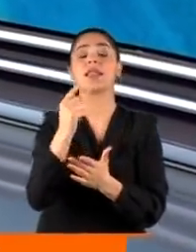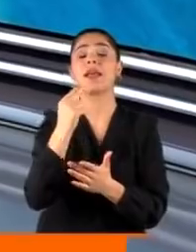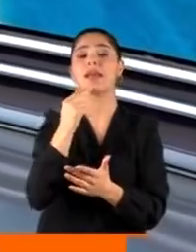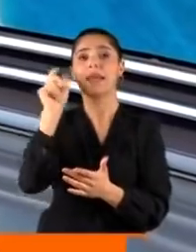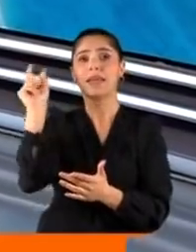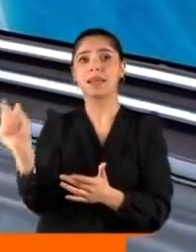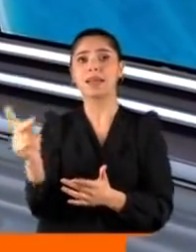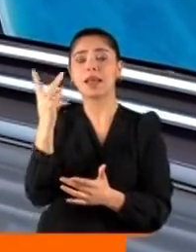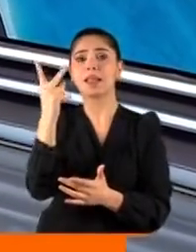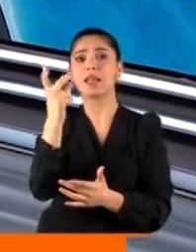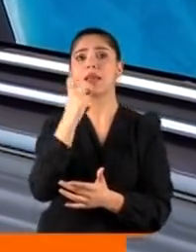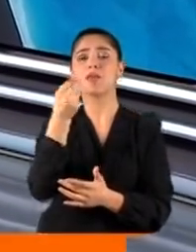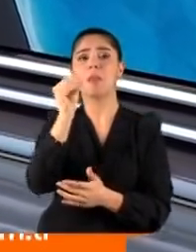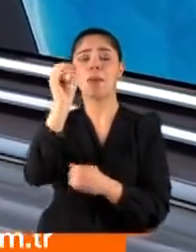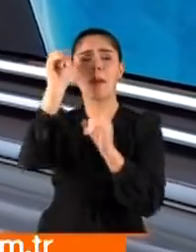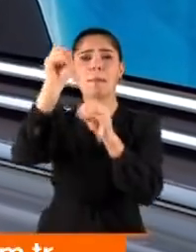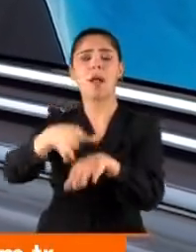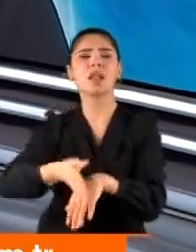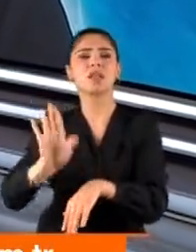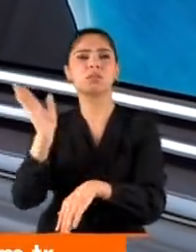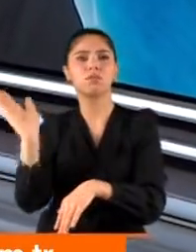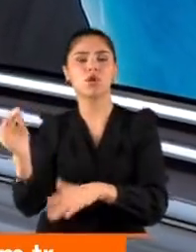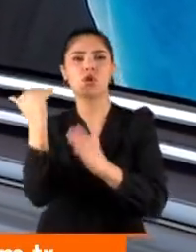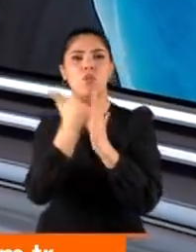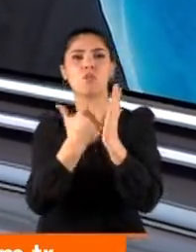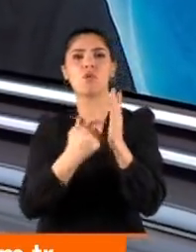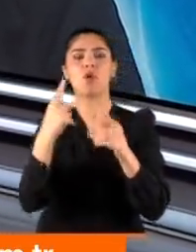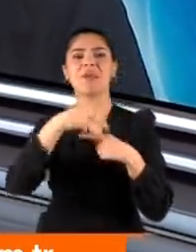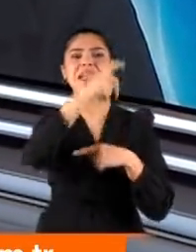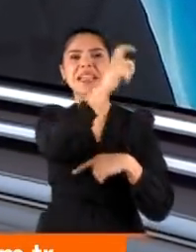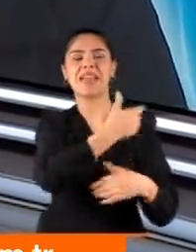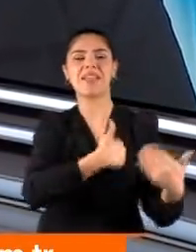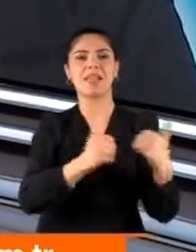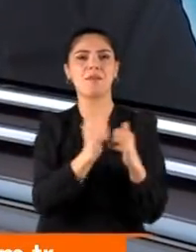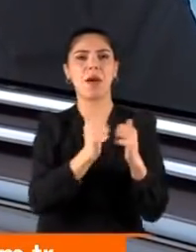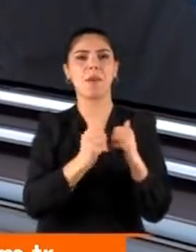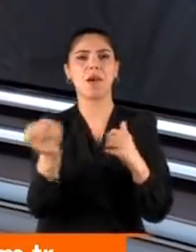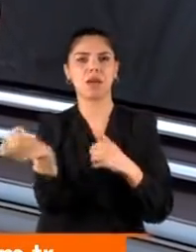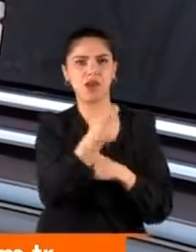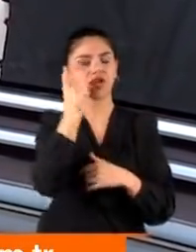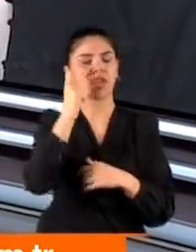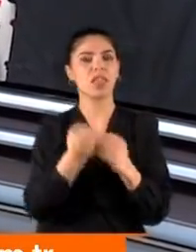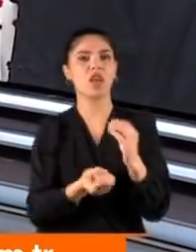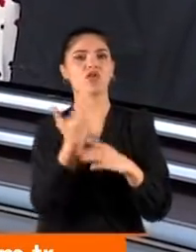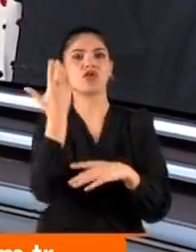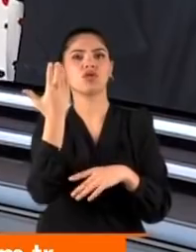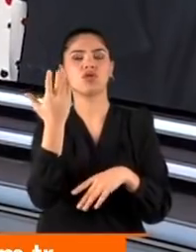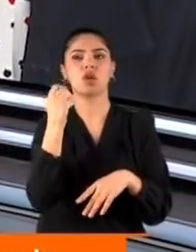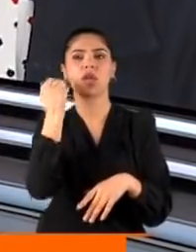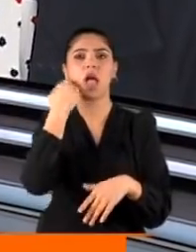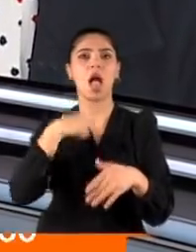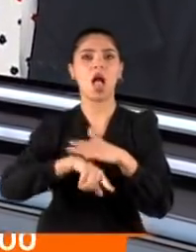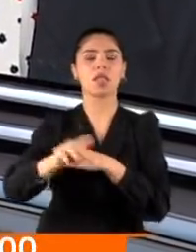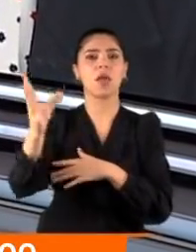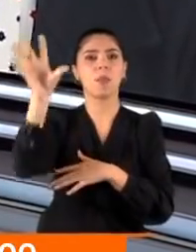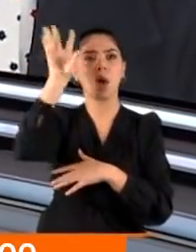şefkatine muhtaç iki yaşında bir de bebek bırakmıştı. Programda Zehra Kıyak'ın sevgilisine kaçtığı iddiaları ortaya atıldı. İhaneti öğrenen